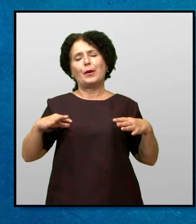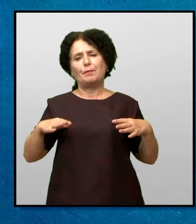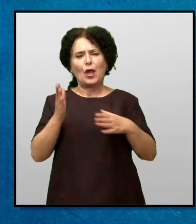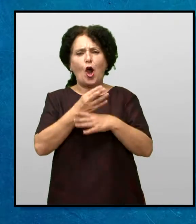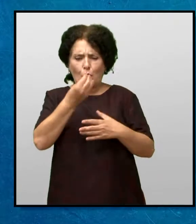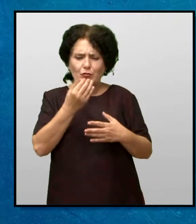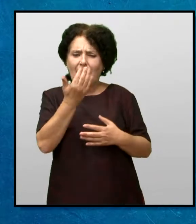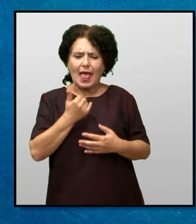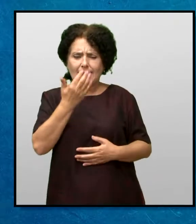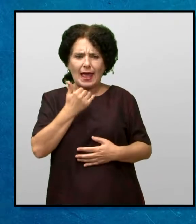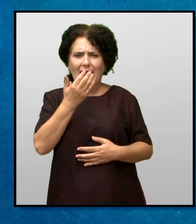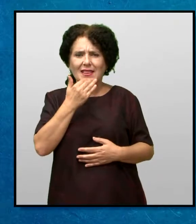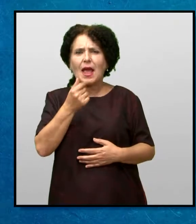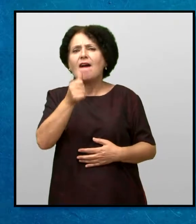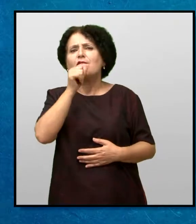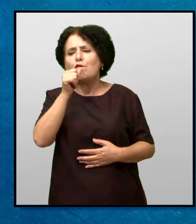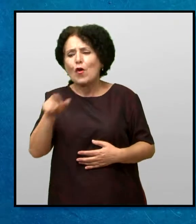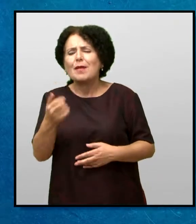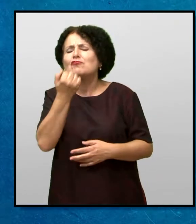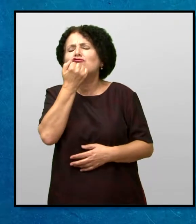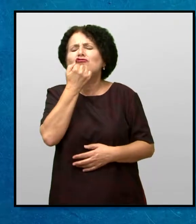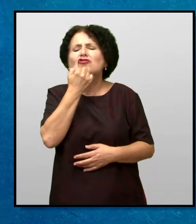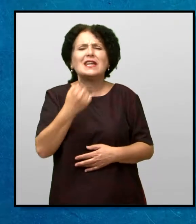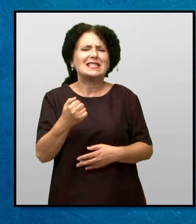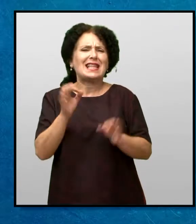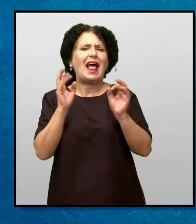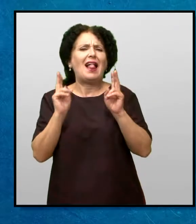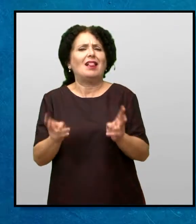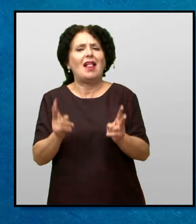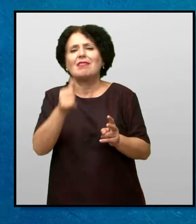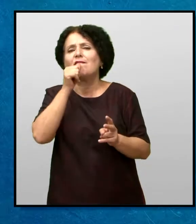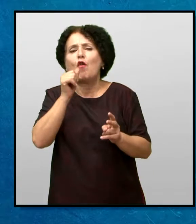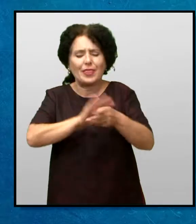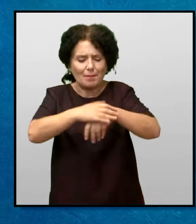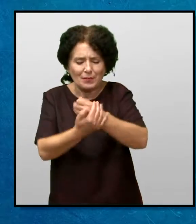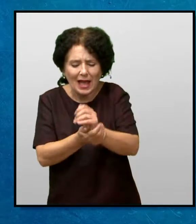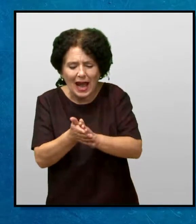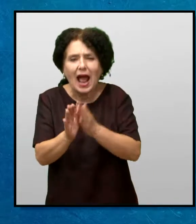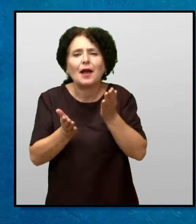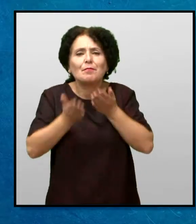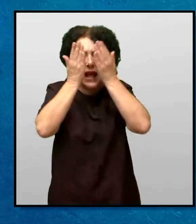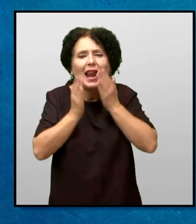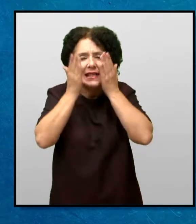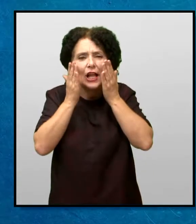Таа забележа еден поток и се напи од бистрата студена вода И ги изми рацете, лицето и нозете